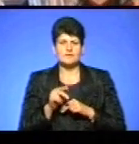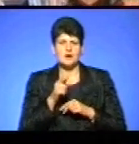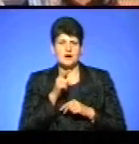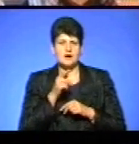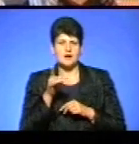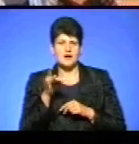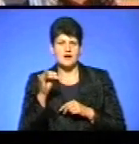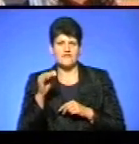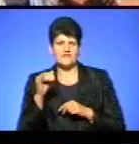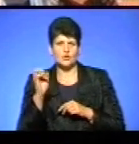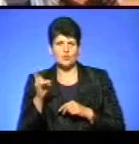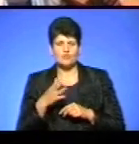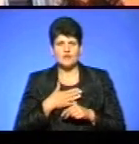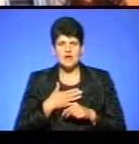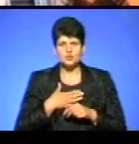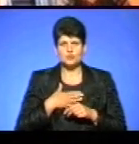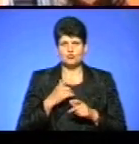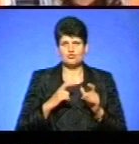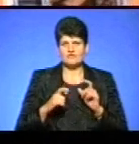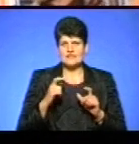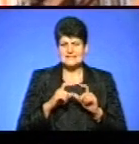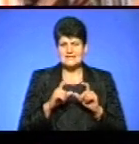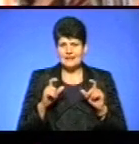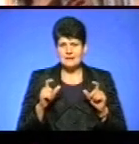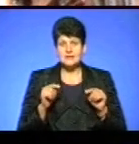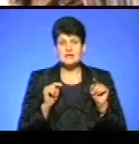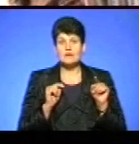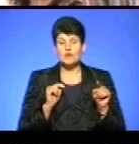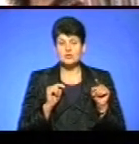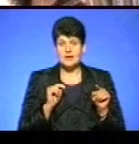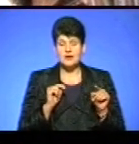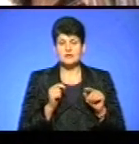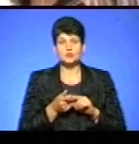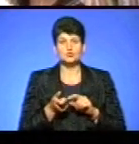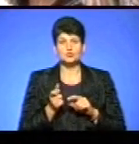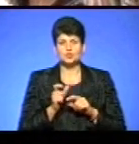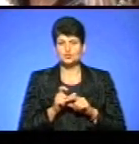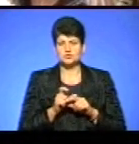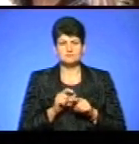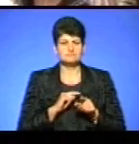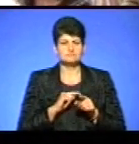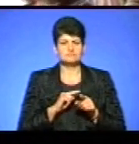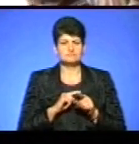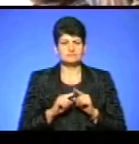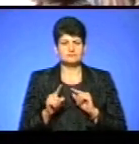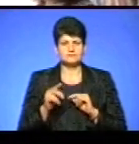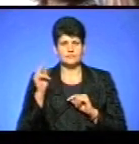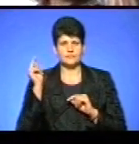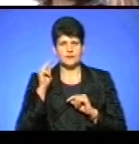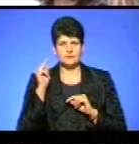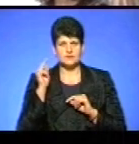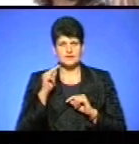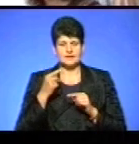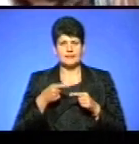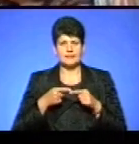нашому університеті, і вона дуже володіла дуже методикою і